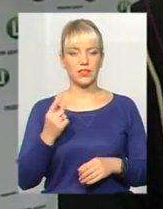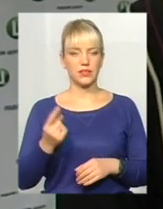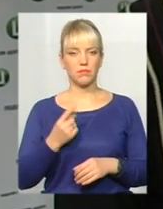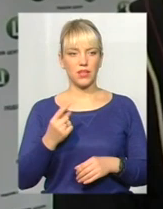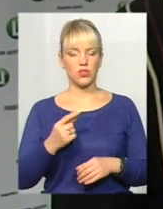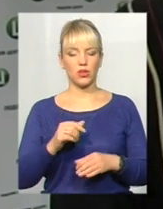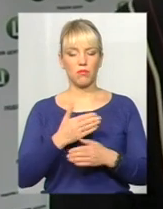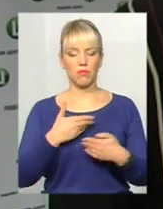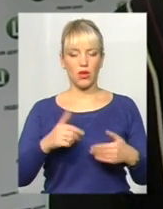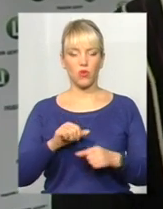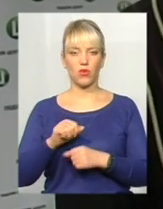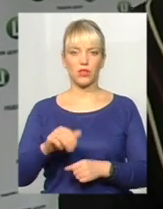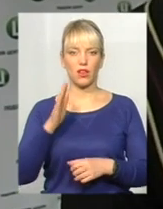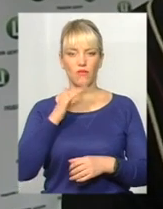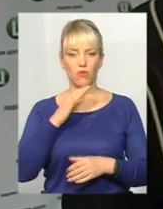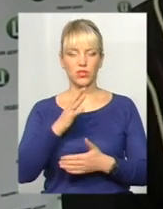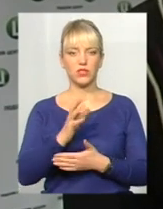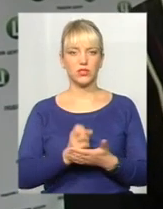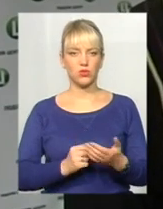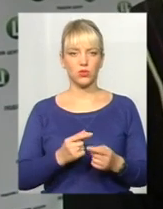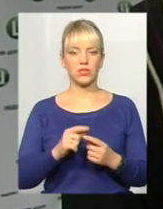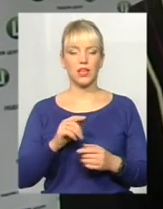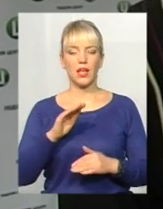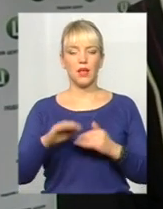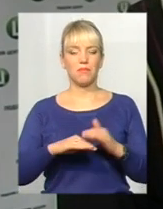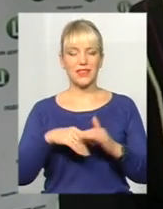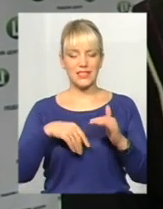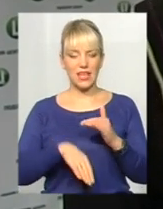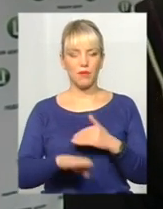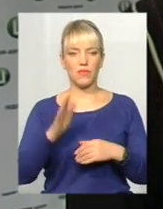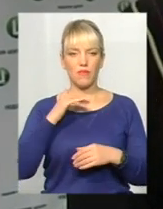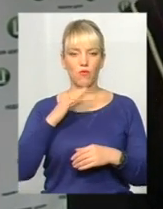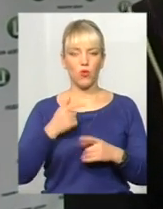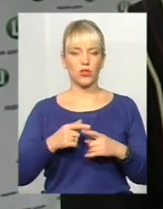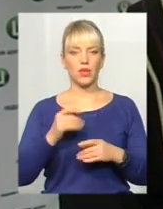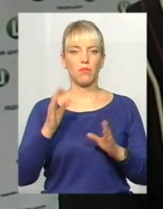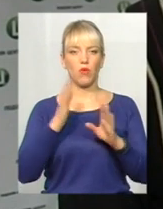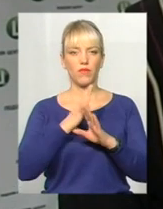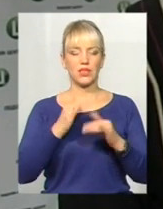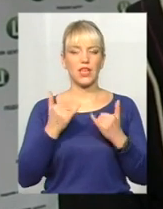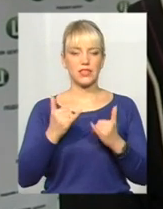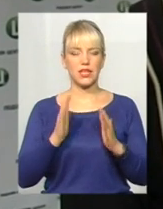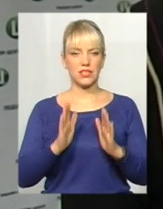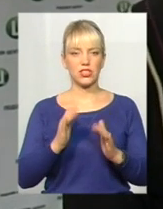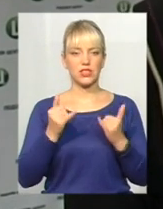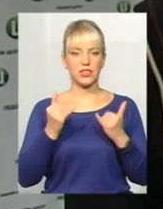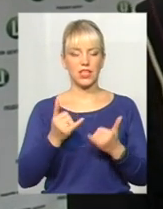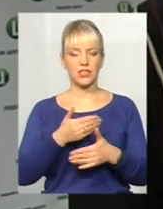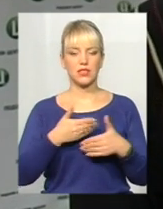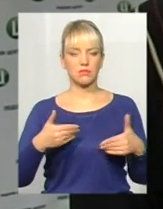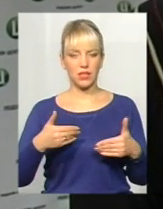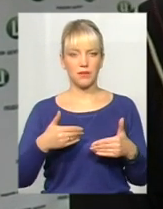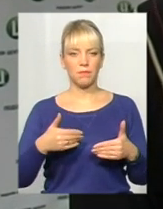охороняли водні ресурси, підземні води, далі атмосферне повітря, ось зараз, тільки зараз, лише зараз ми доходимо до